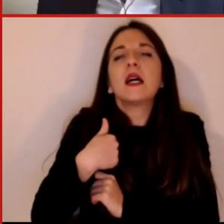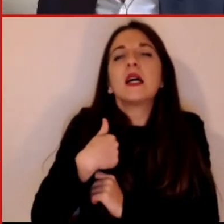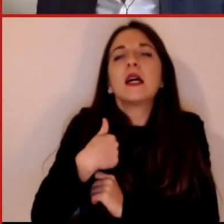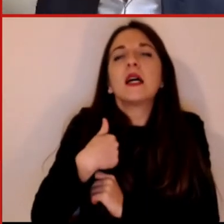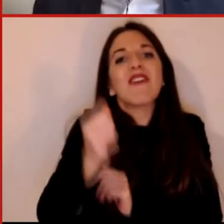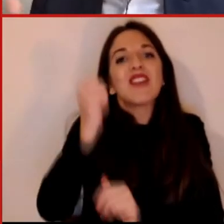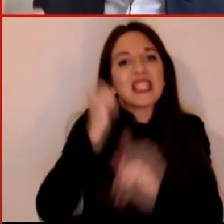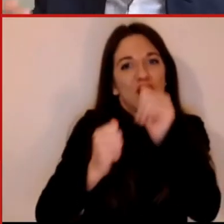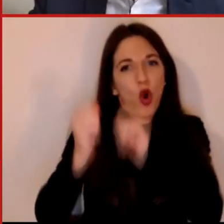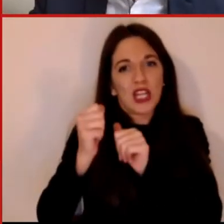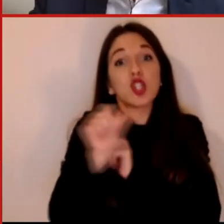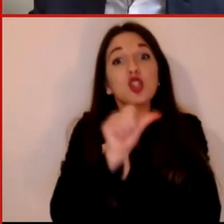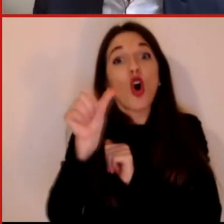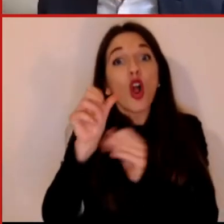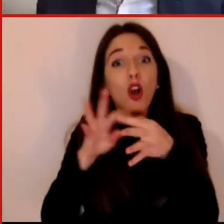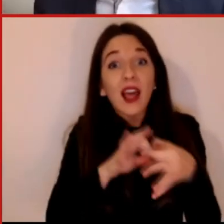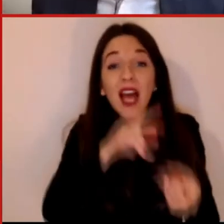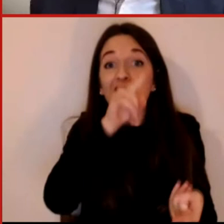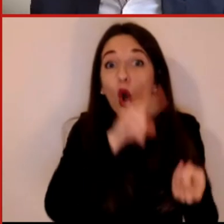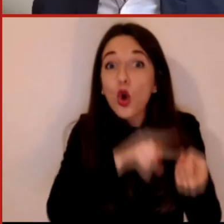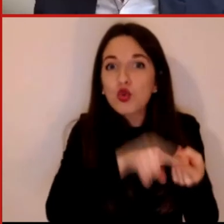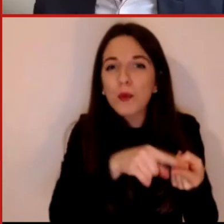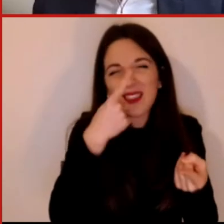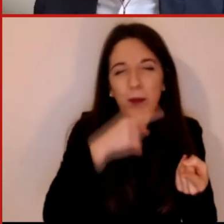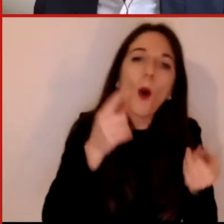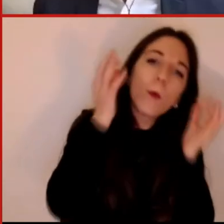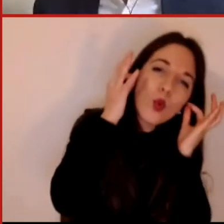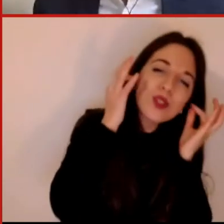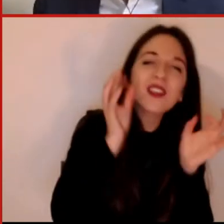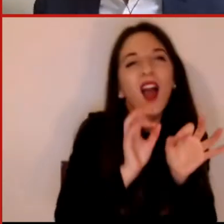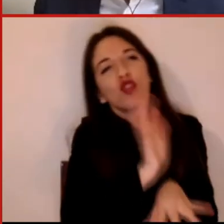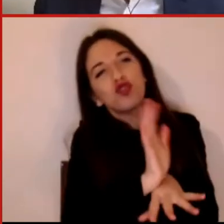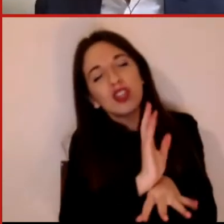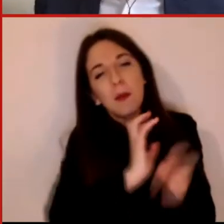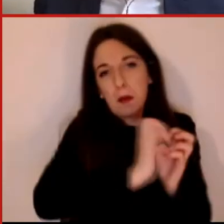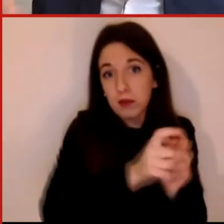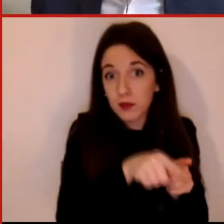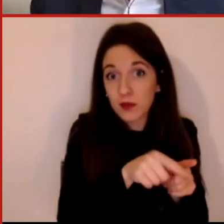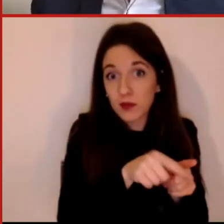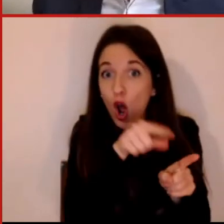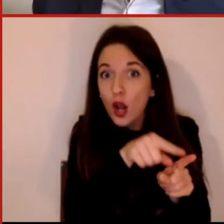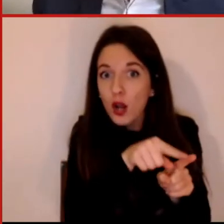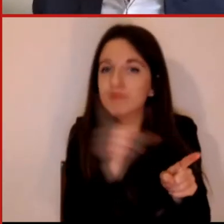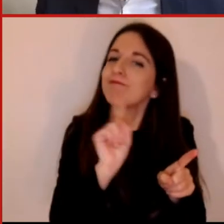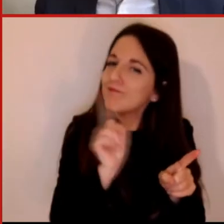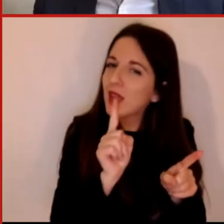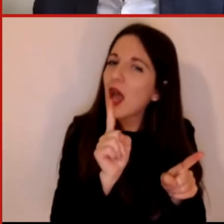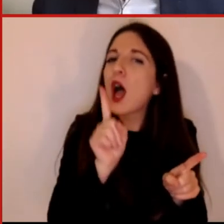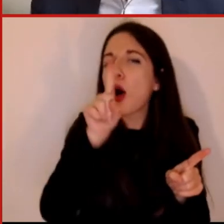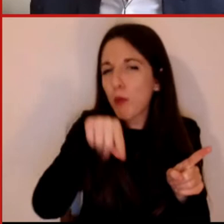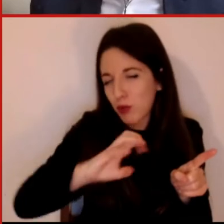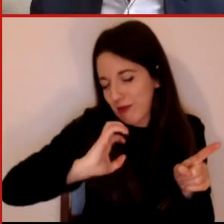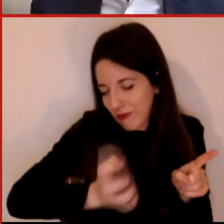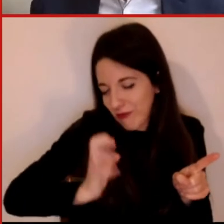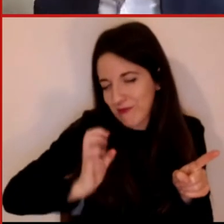mi interessa ma in realtà come ben sappiamo entra nella nostra vita in maniera molto più pesante cioè in qualche modo tutti sappiamo che